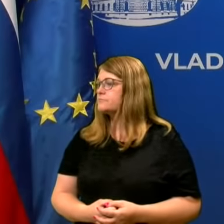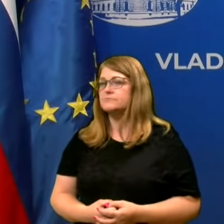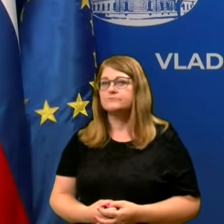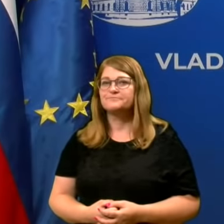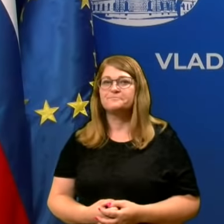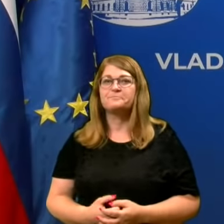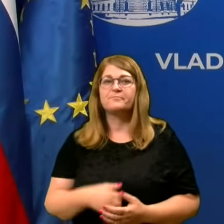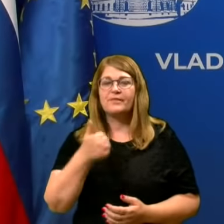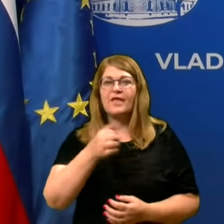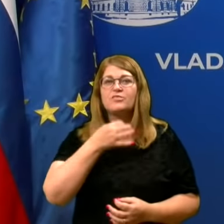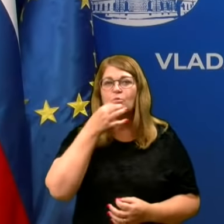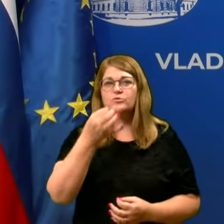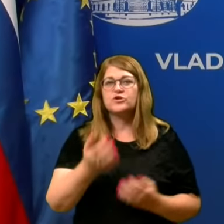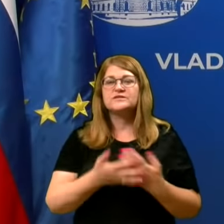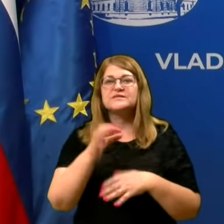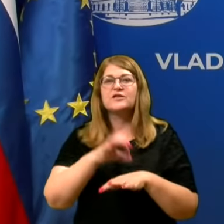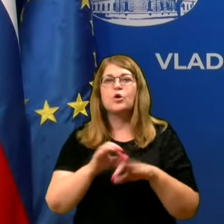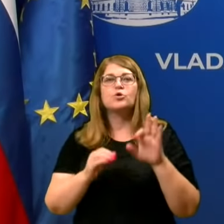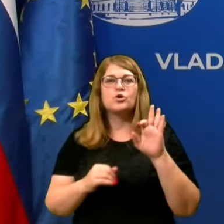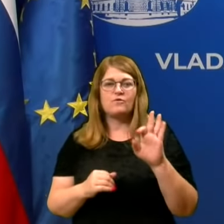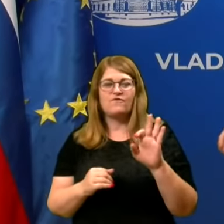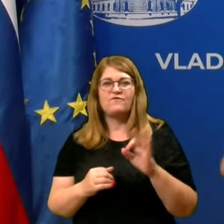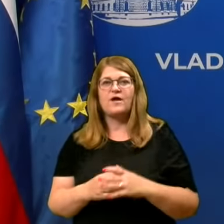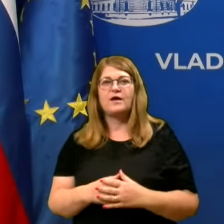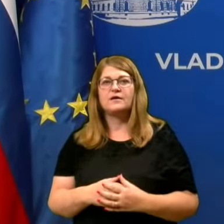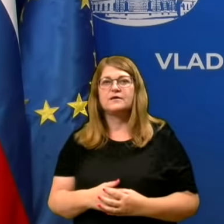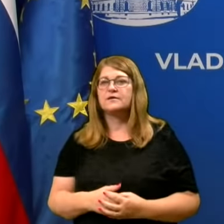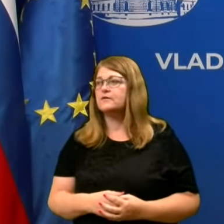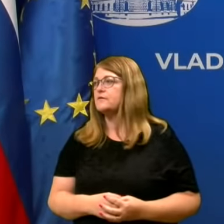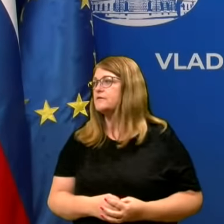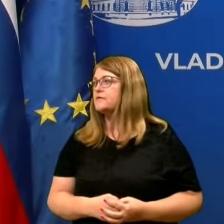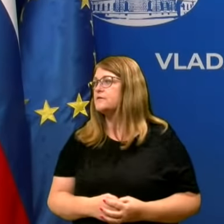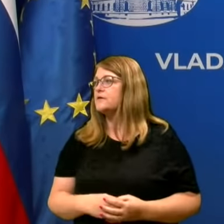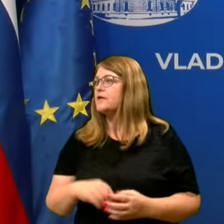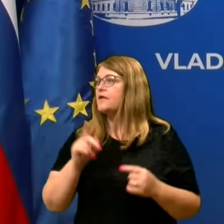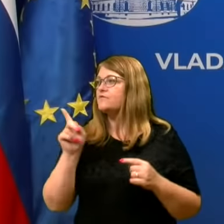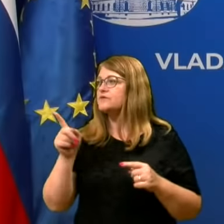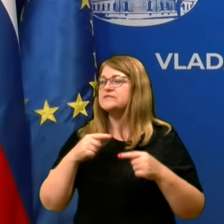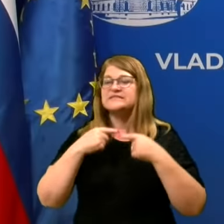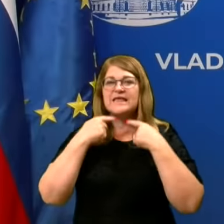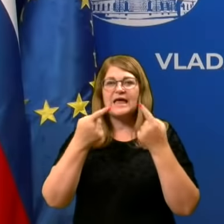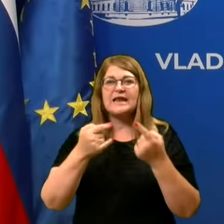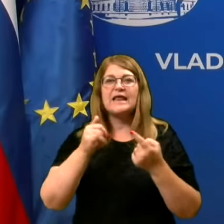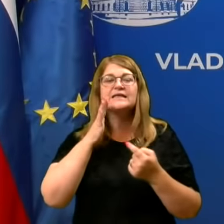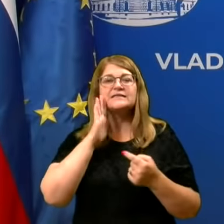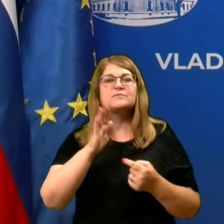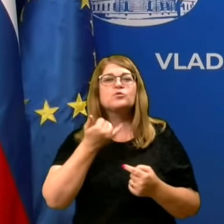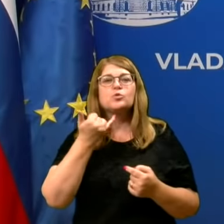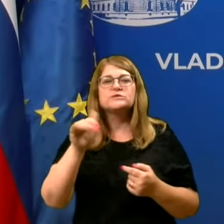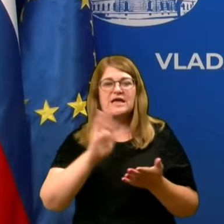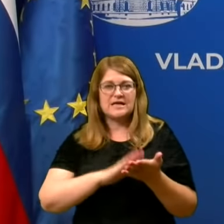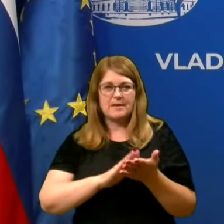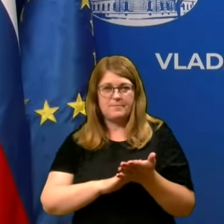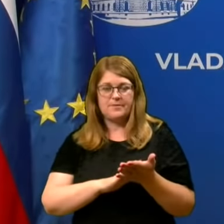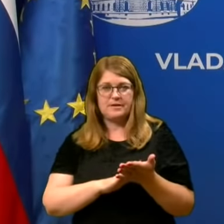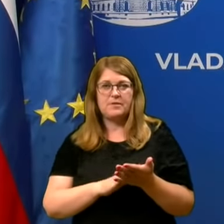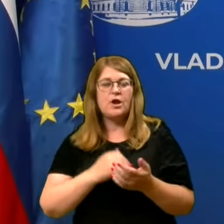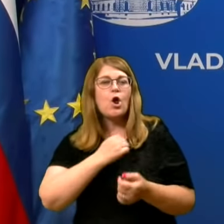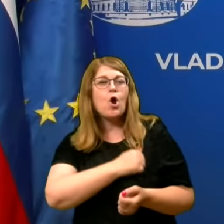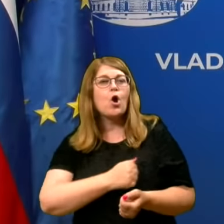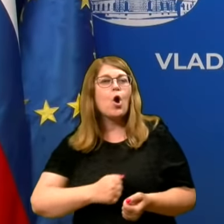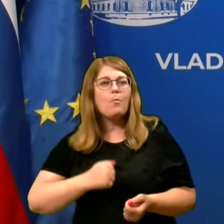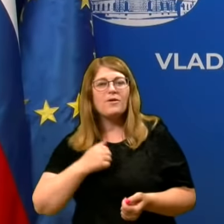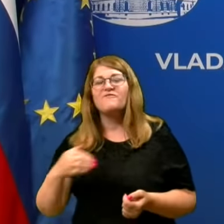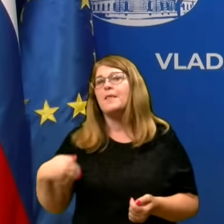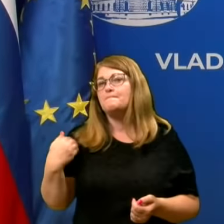En vprašanje za dr. Fafaglad. In sicer rekli ste, da se bodo pač v vsakem primeru, zdaj so obolevali